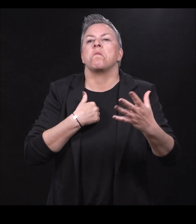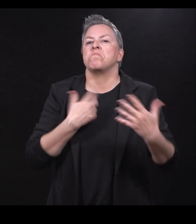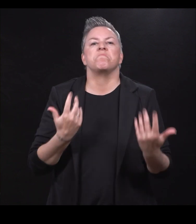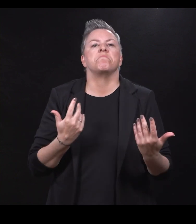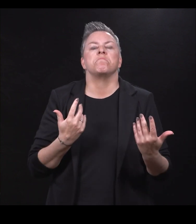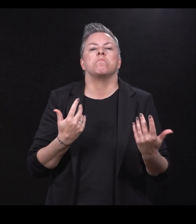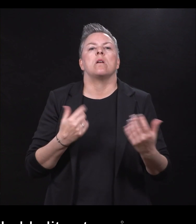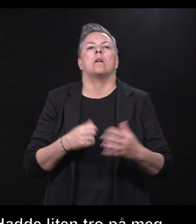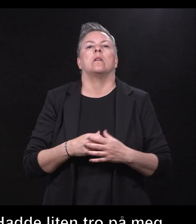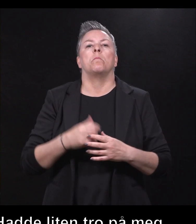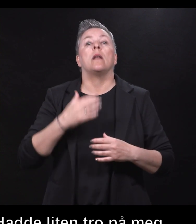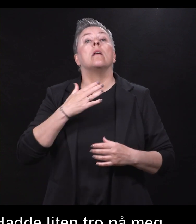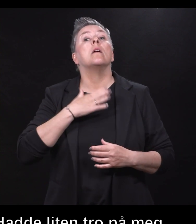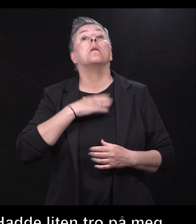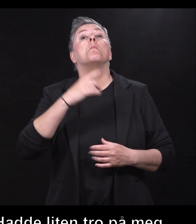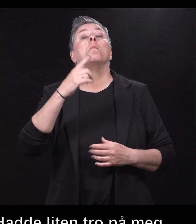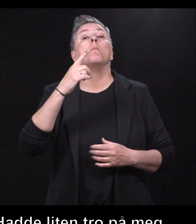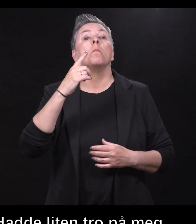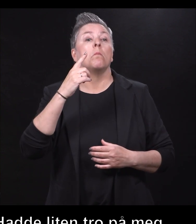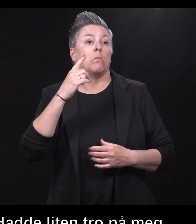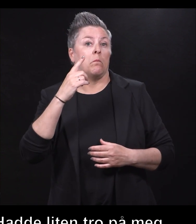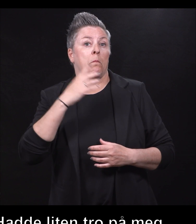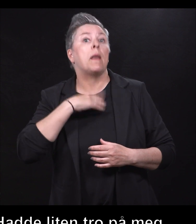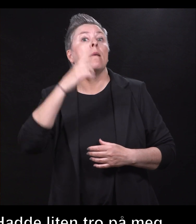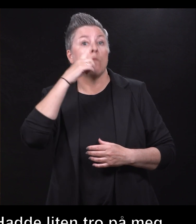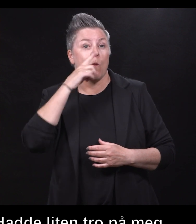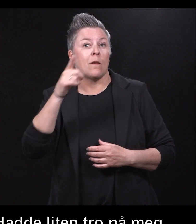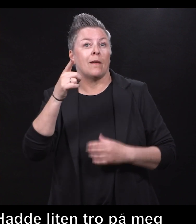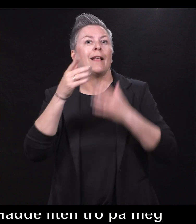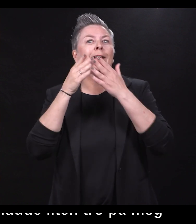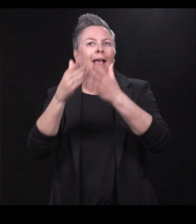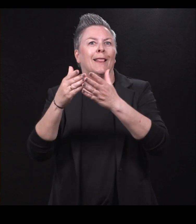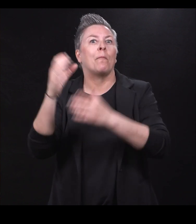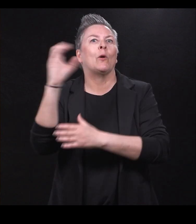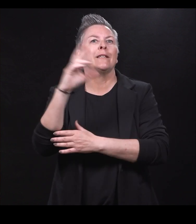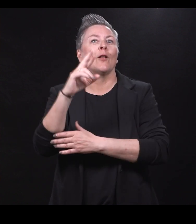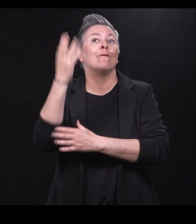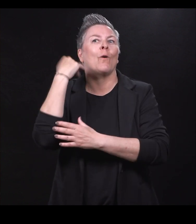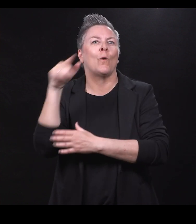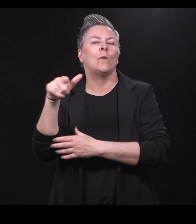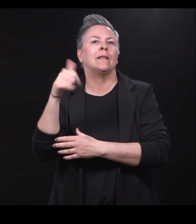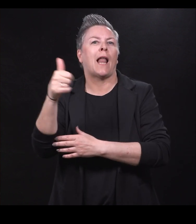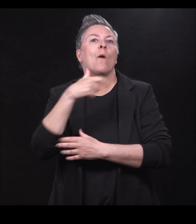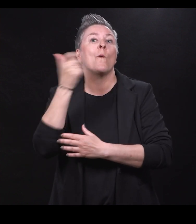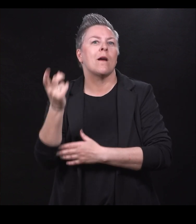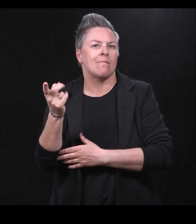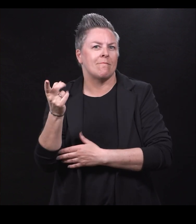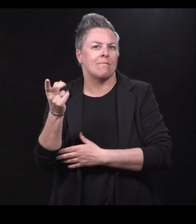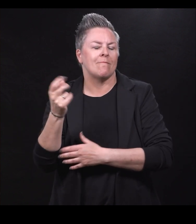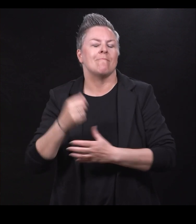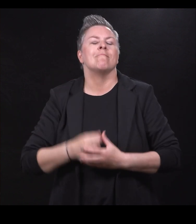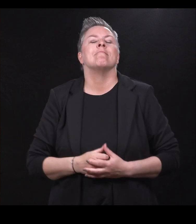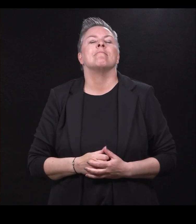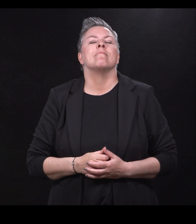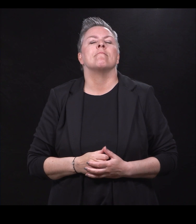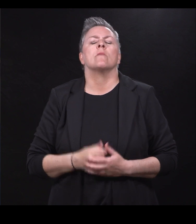Så var mora mi på Kristian Radik når hun var yngre. Bilde av mora på seilskipet. Og så